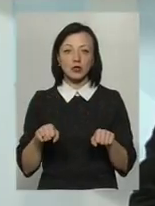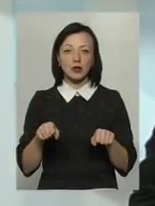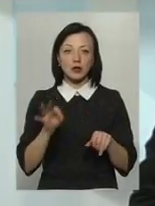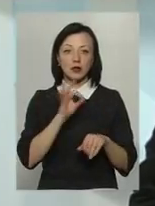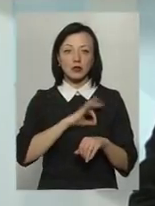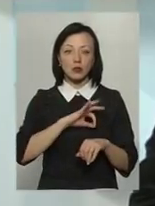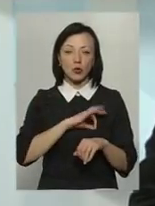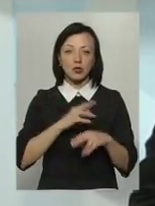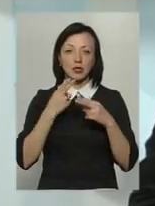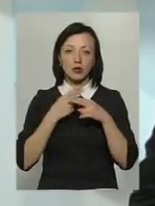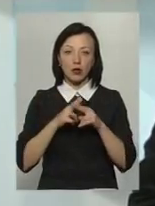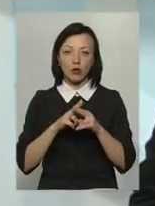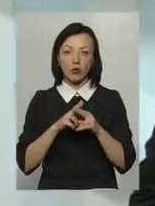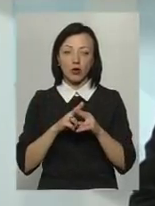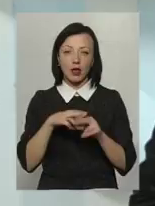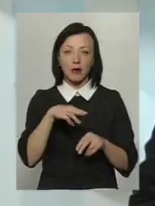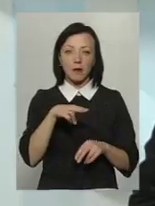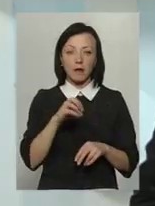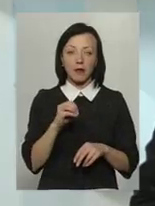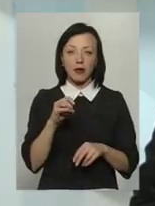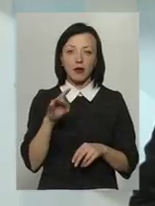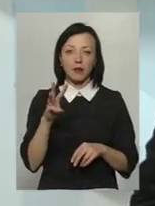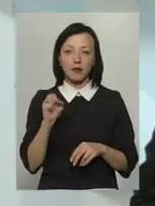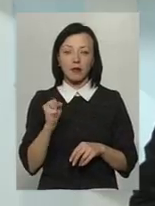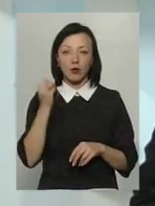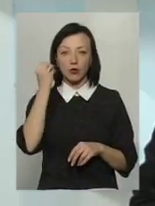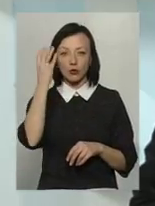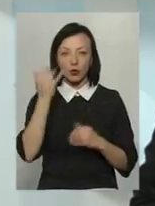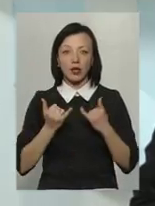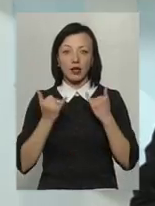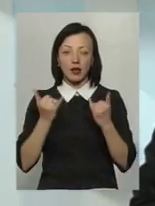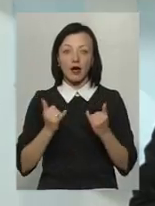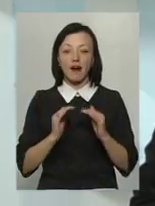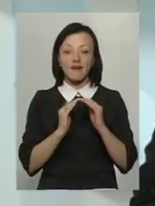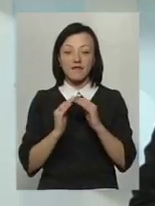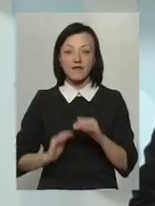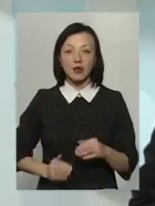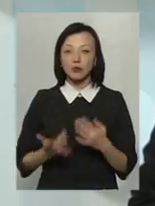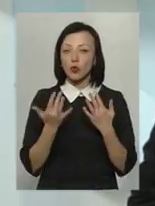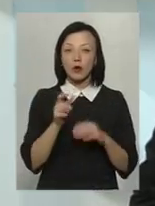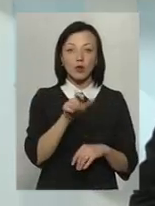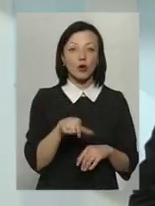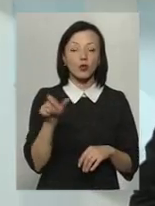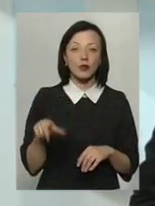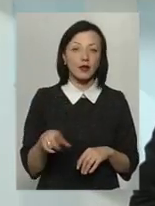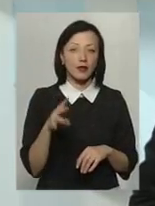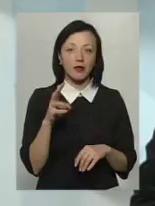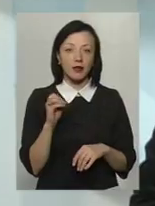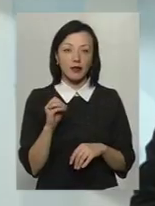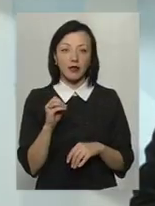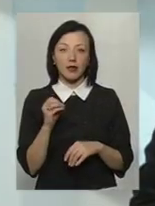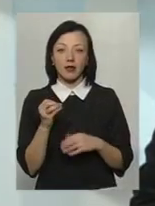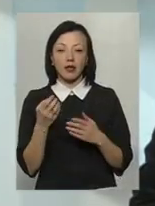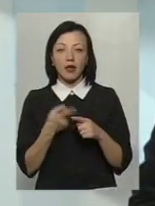технологію пермакультур для фермерів. Тому що на самому діля, скільки б людей не...